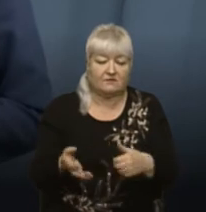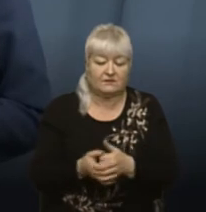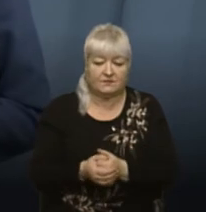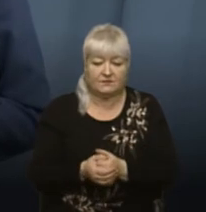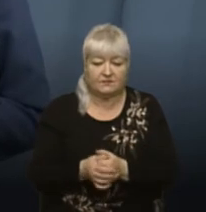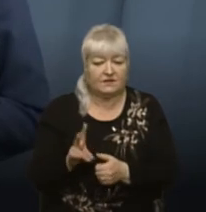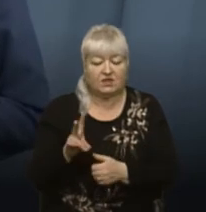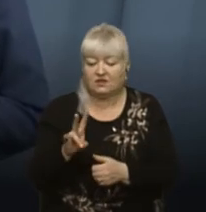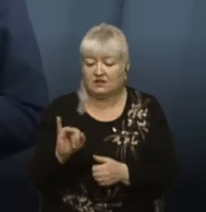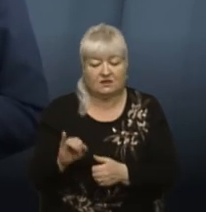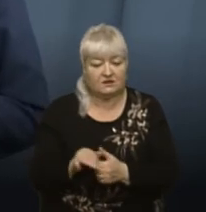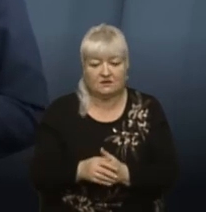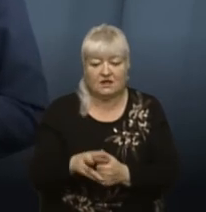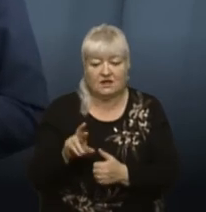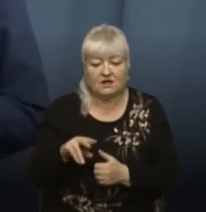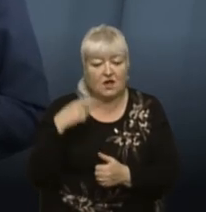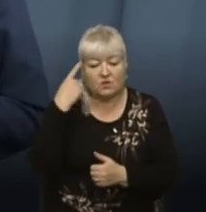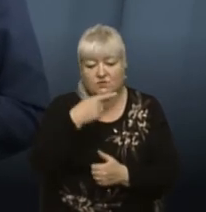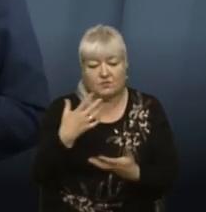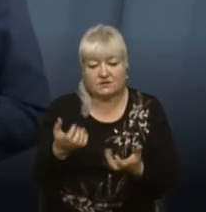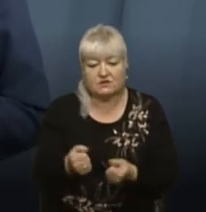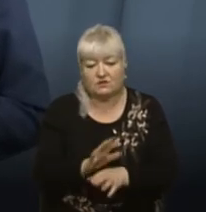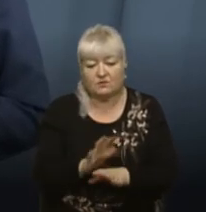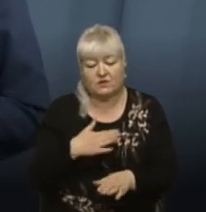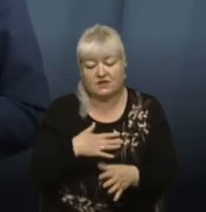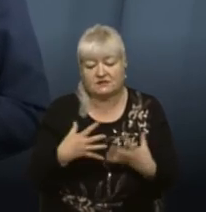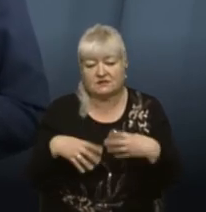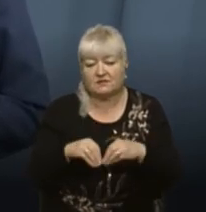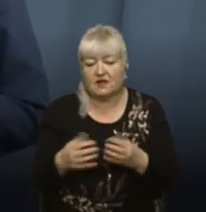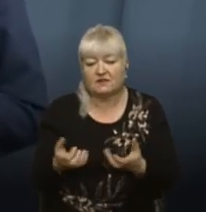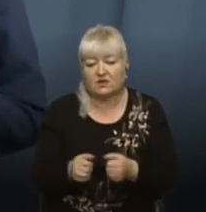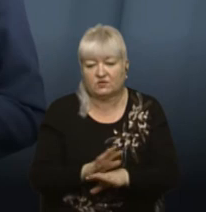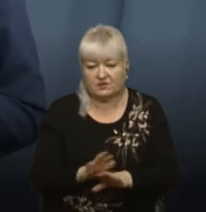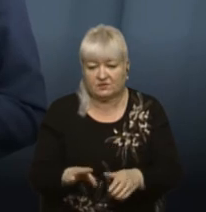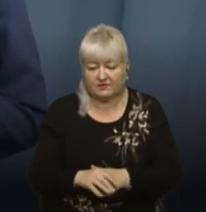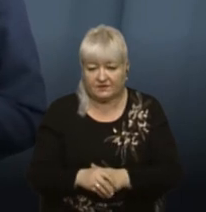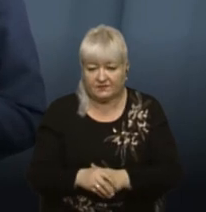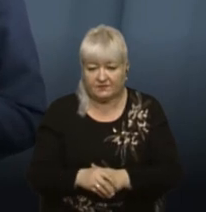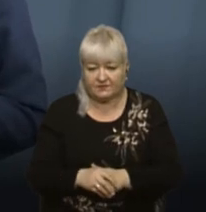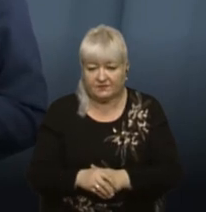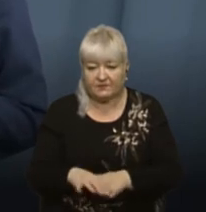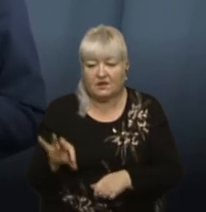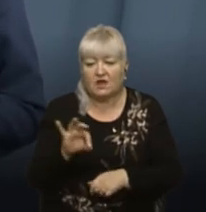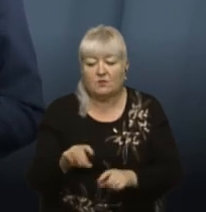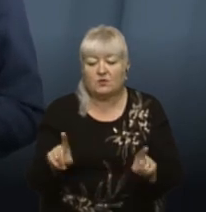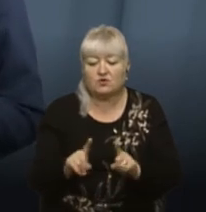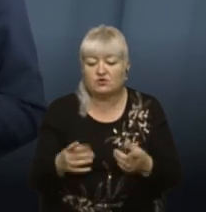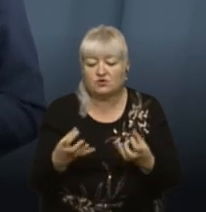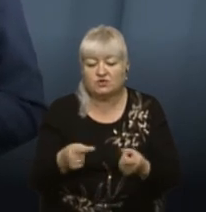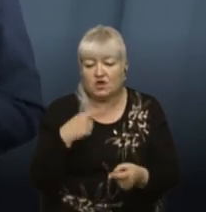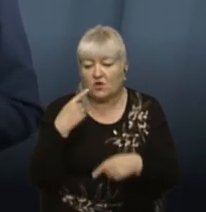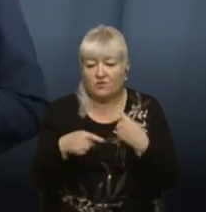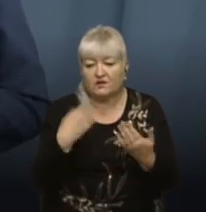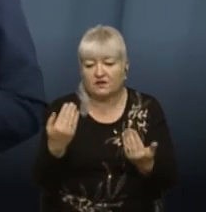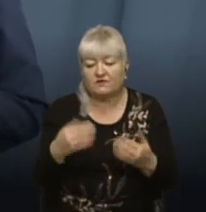Ні, не отримували. Я особисто не отримувала, моя сім'я не отримувала. Про що ще говорять ваші,